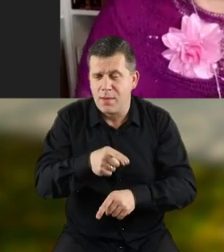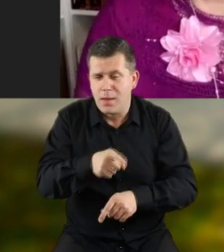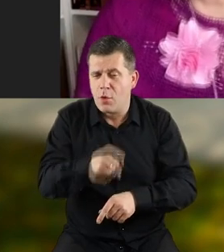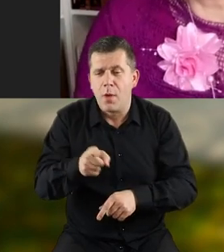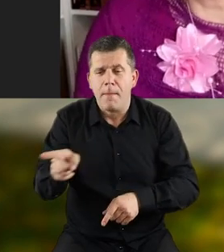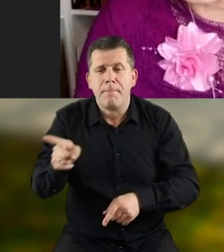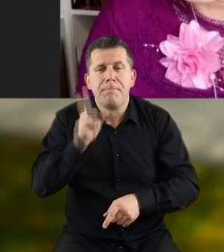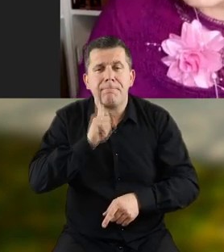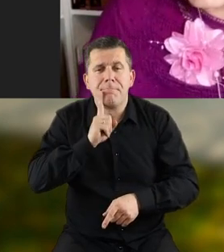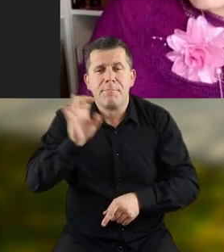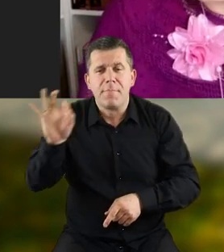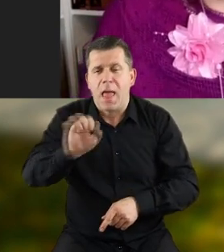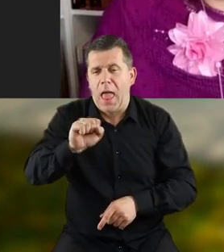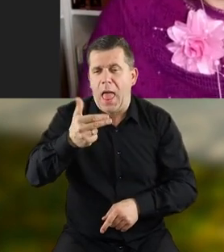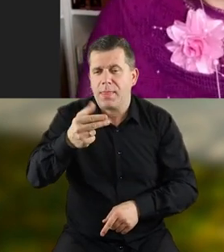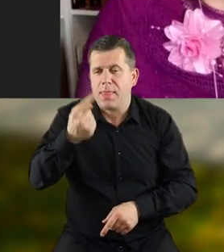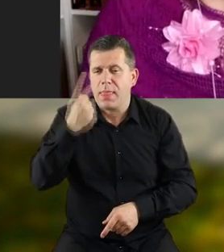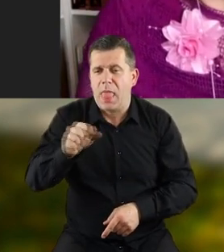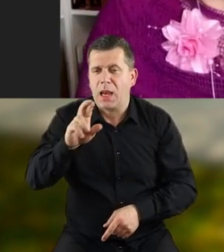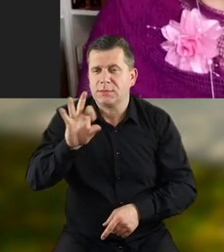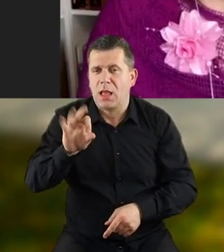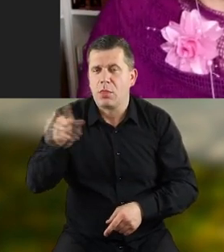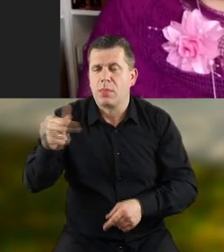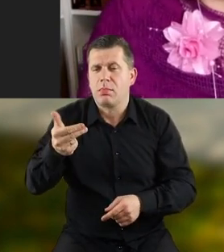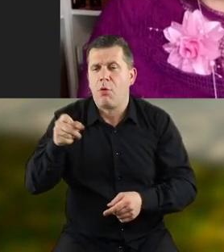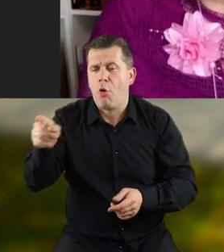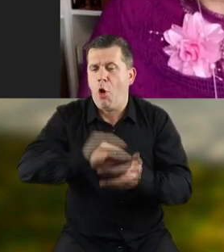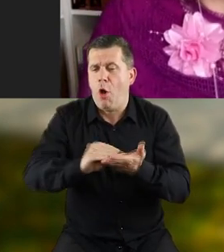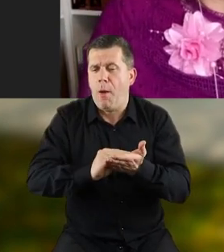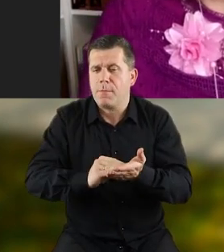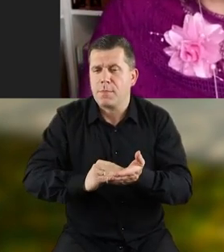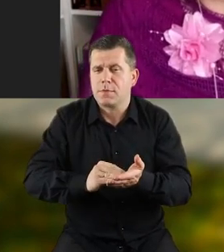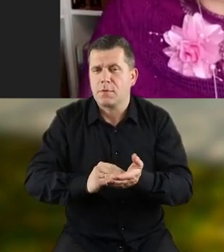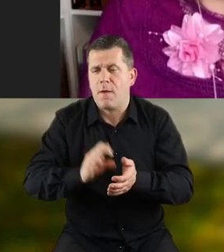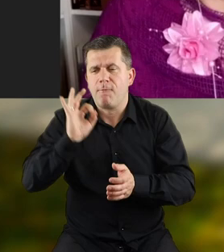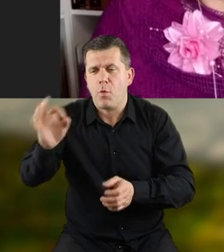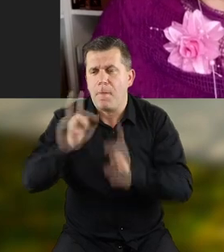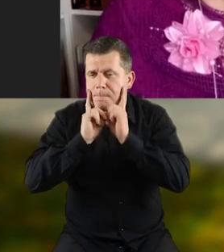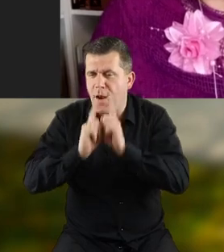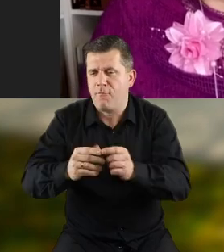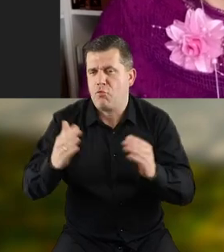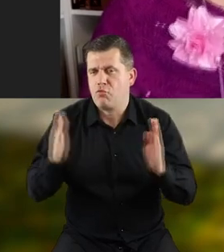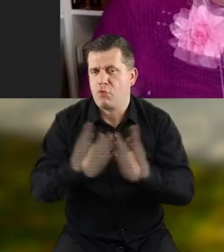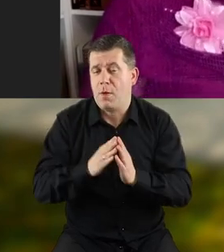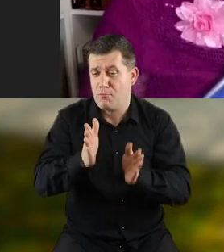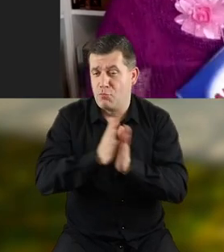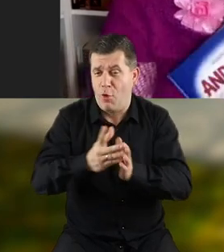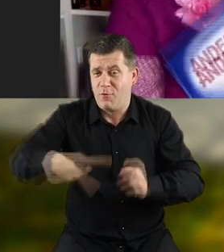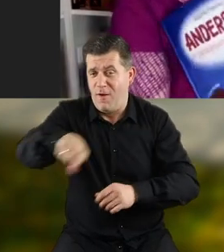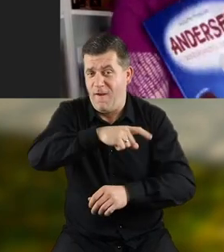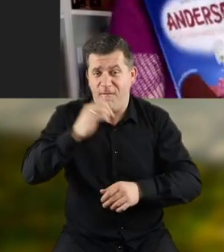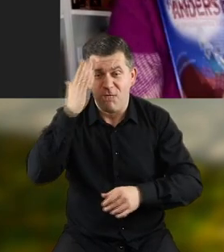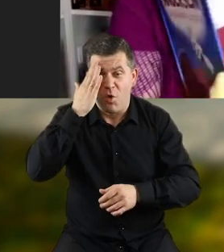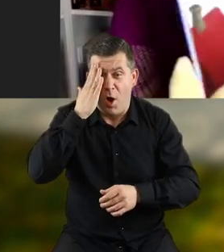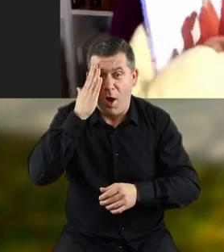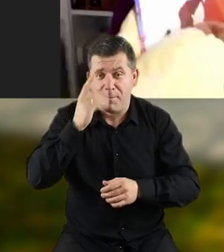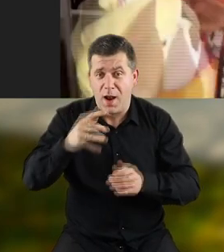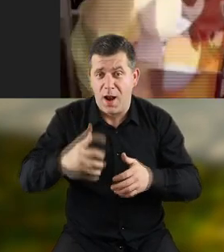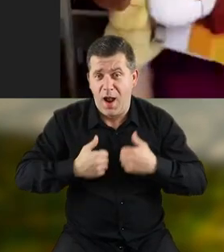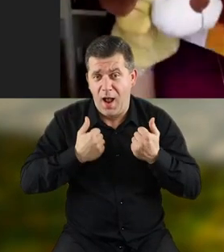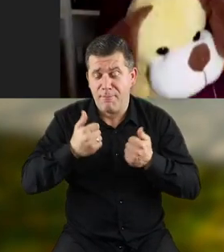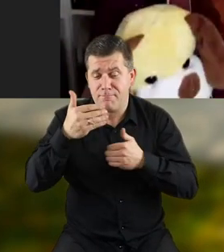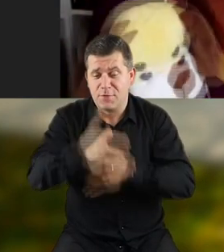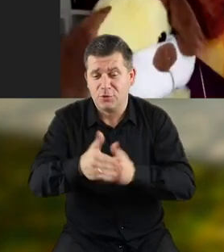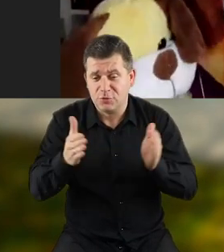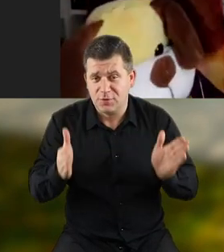to był dom pana Andersena. On opisał w bajce swój prawdziwy domeczek. Wyobraźcie sobie, żeby podlać tę